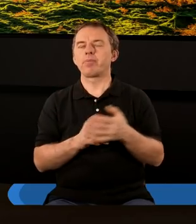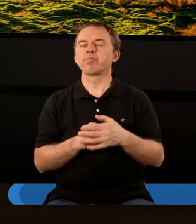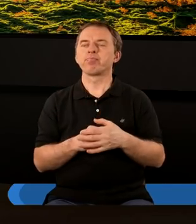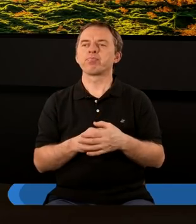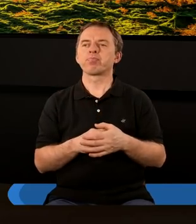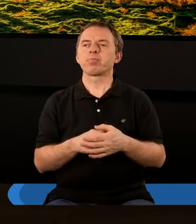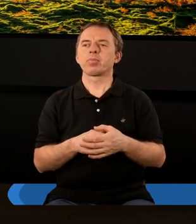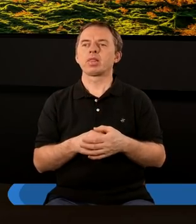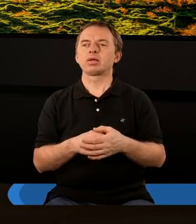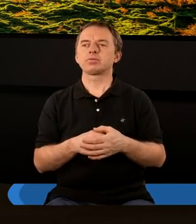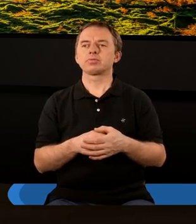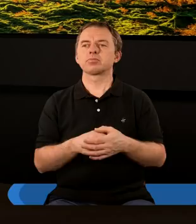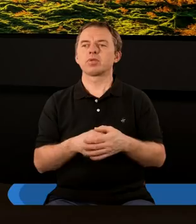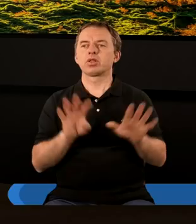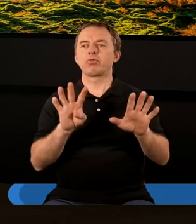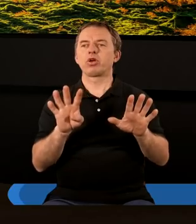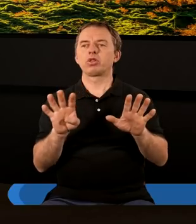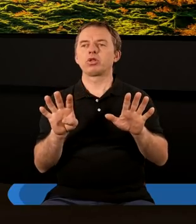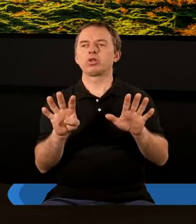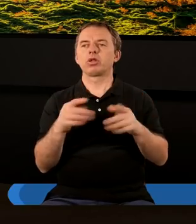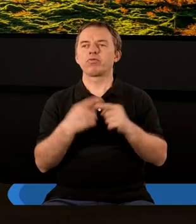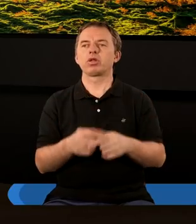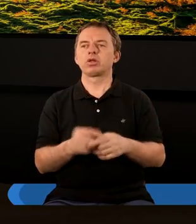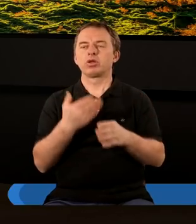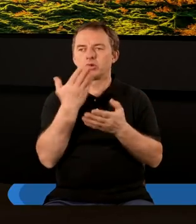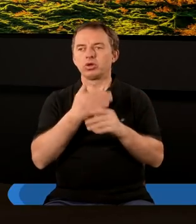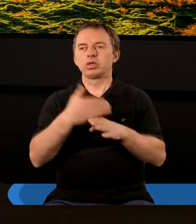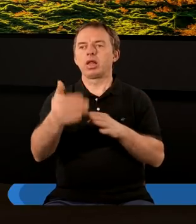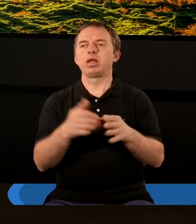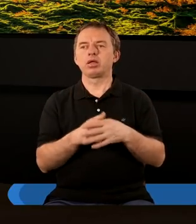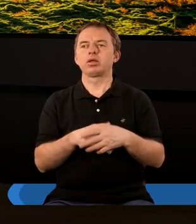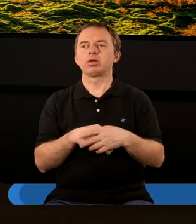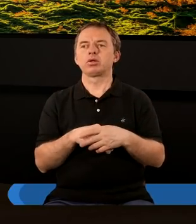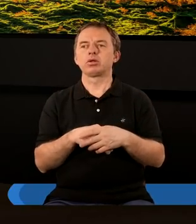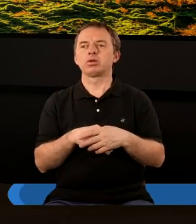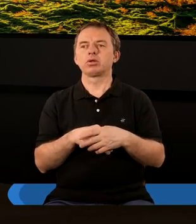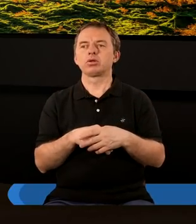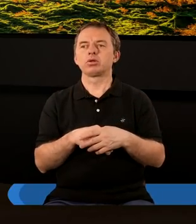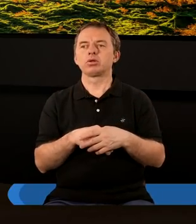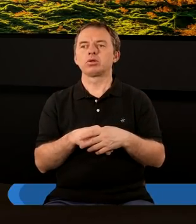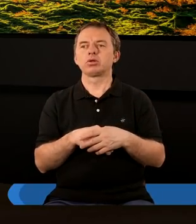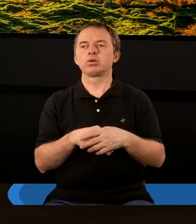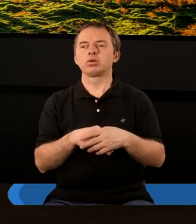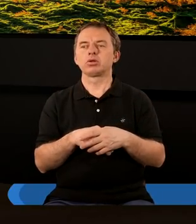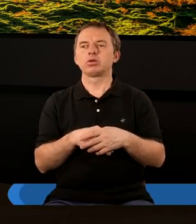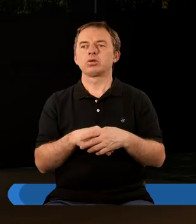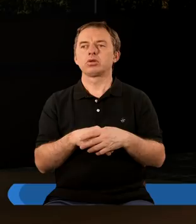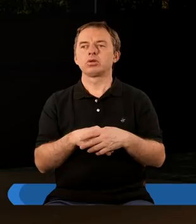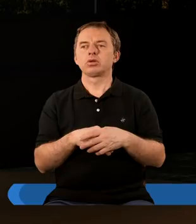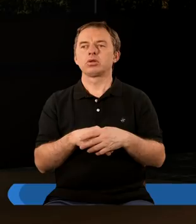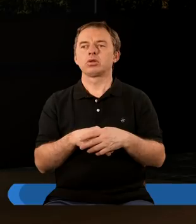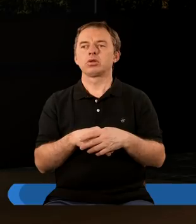od dziewiątego wersetu byśmy przeczytali. Magda, proszę o przeczytanie. Dobrze.